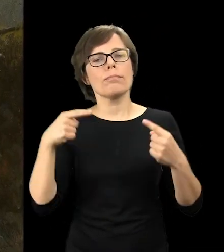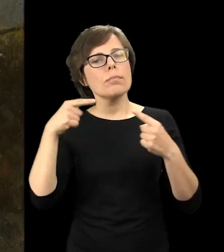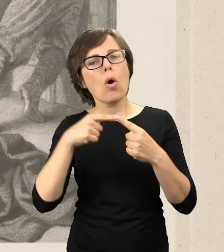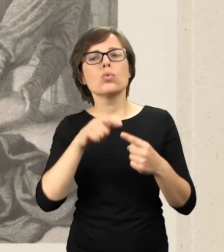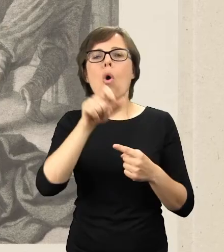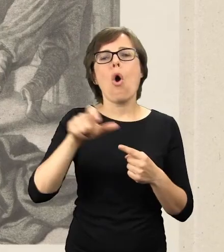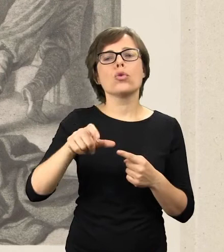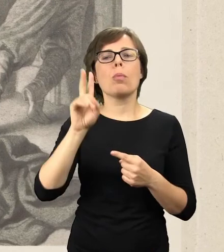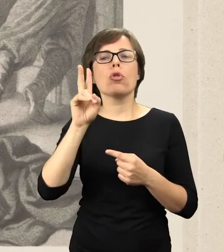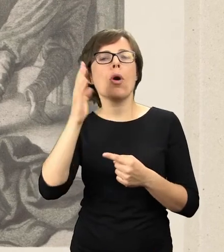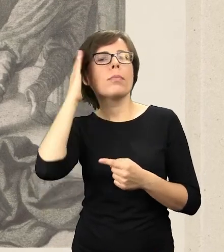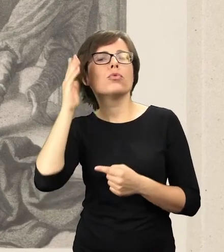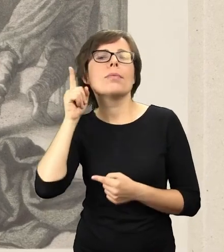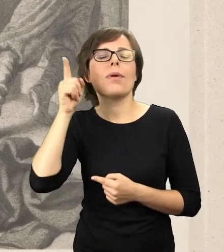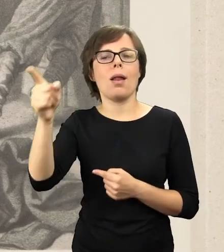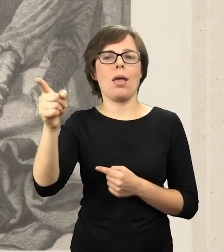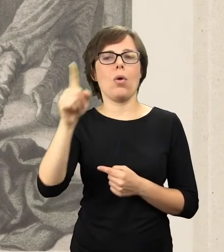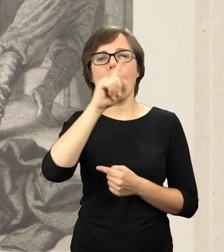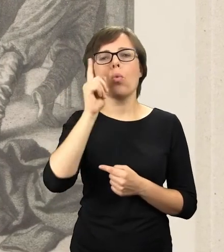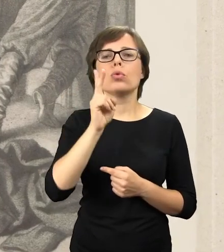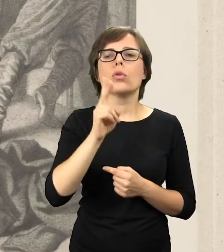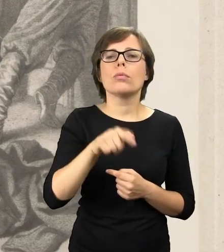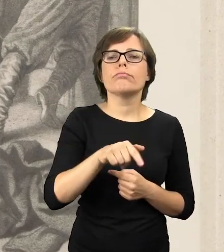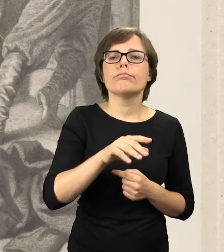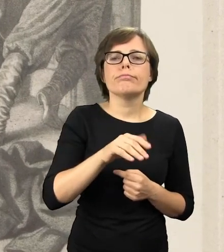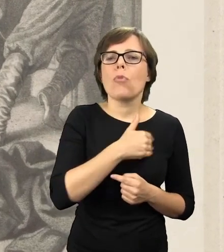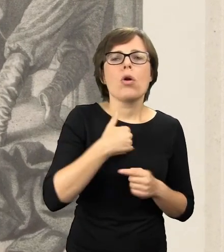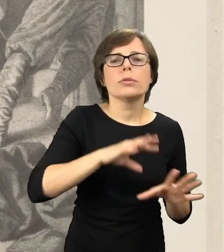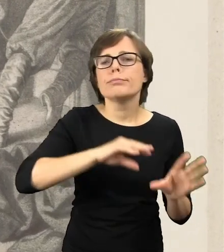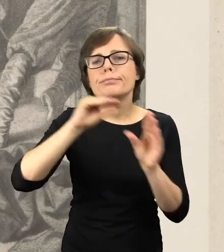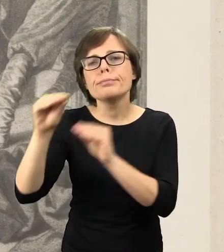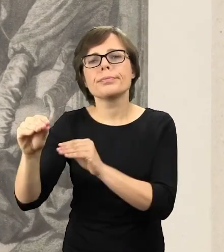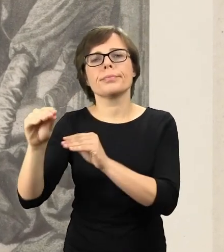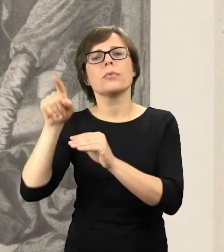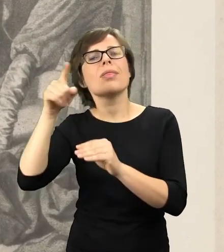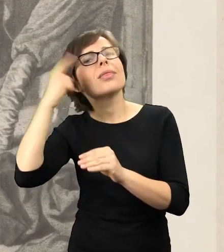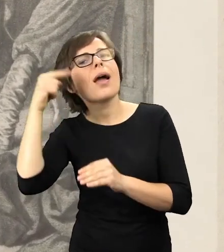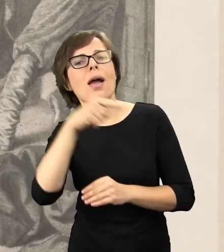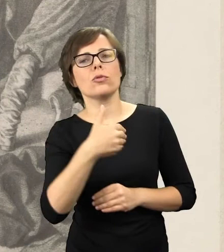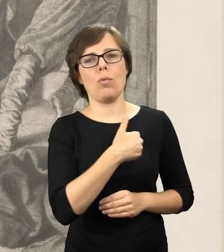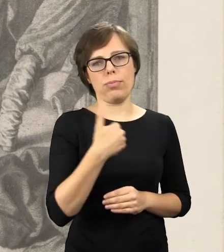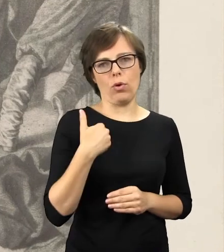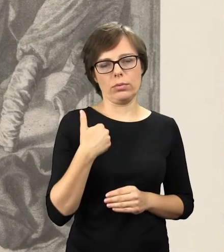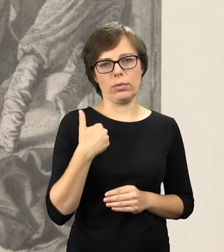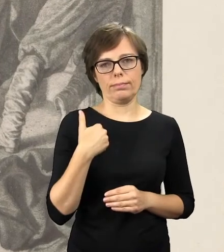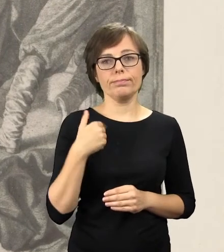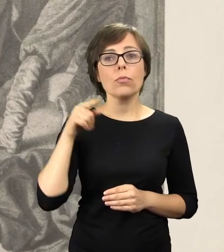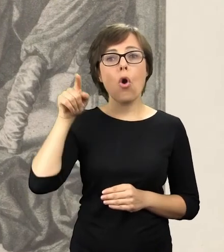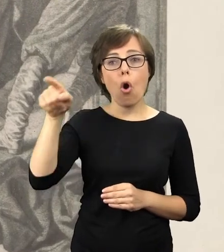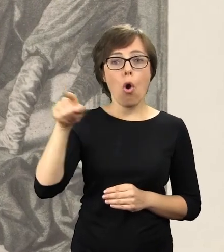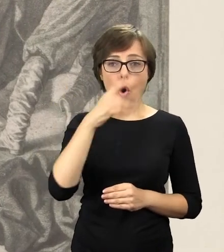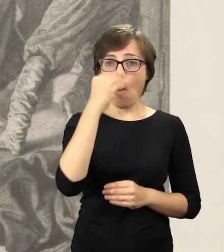tęsknocie emigrantów za ojczyzną. Malował ten obraz przebywając